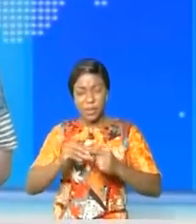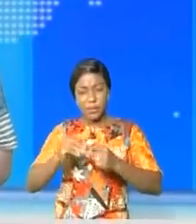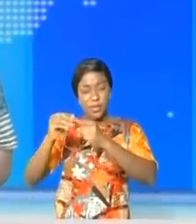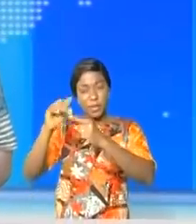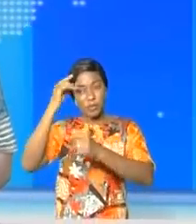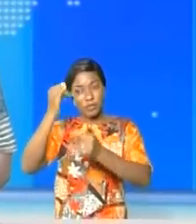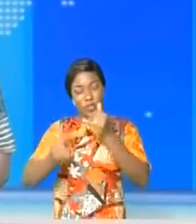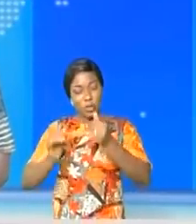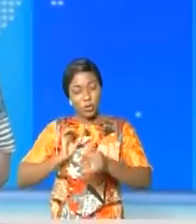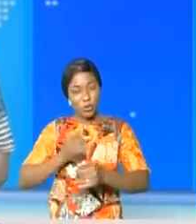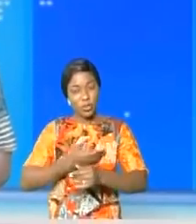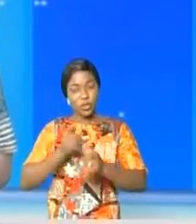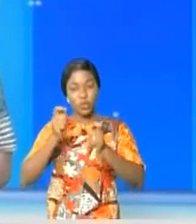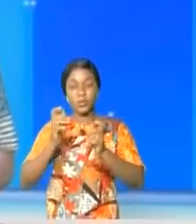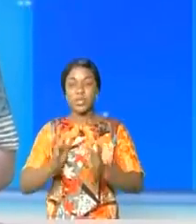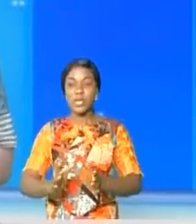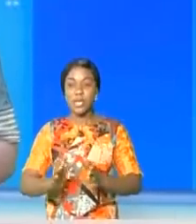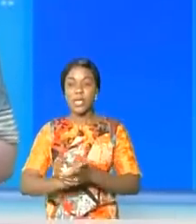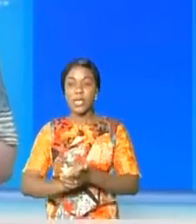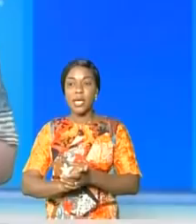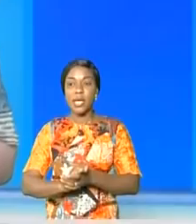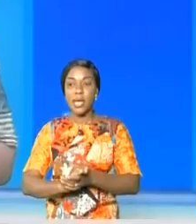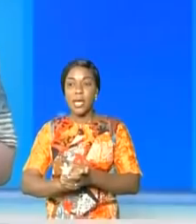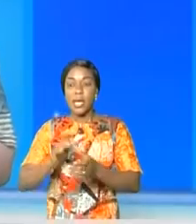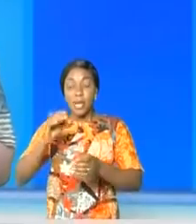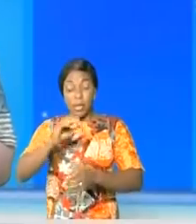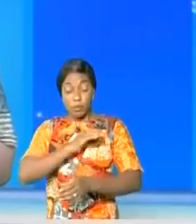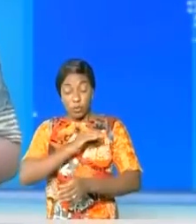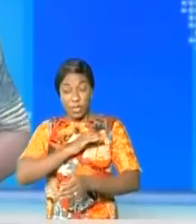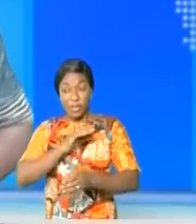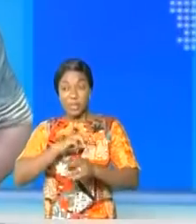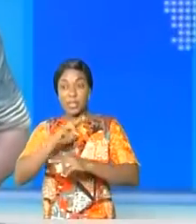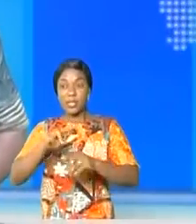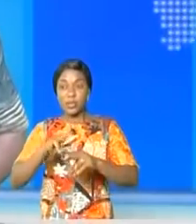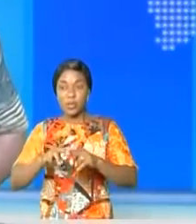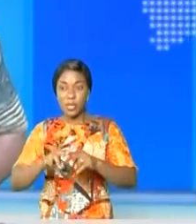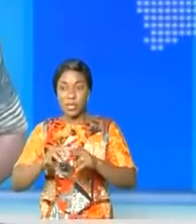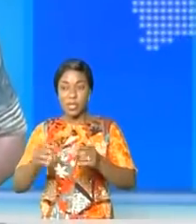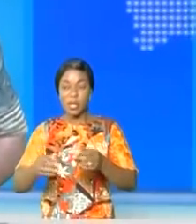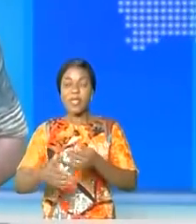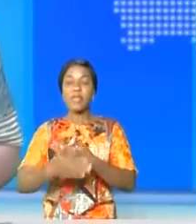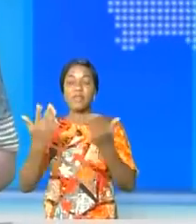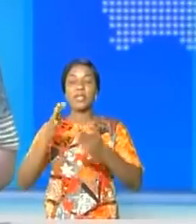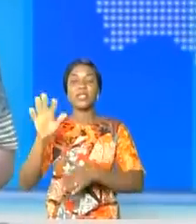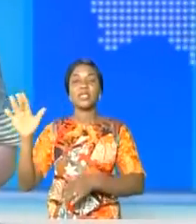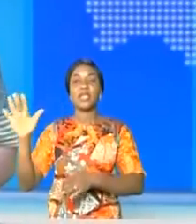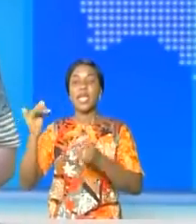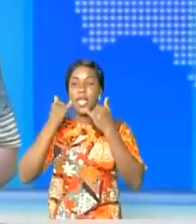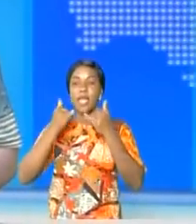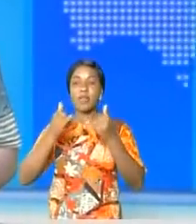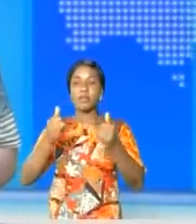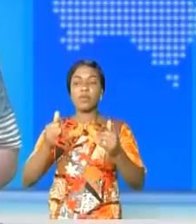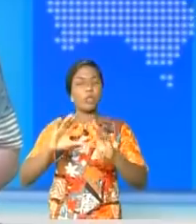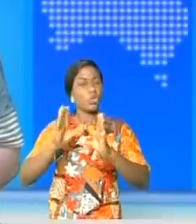journales, les commissaires provinciales de la ville de la police nationale congolaise, ville de Kinshasa, informent les